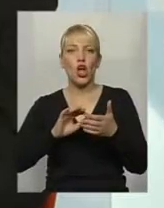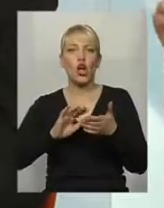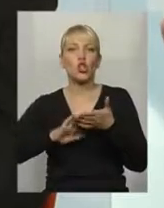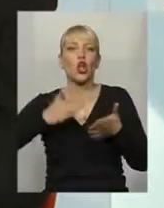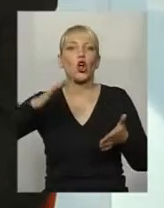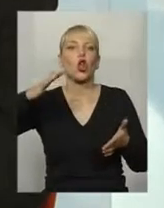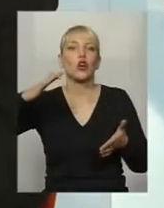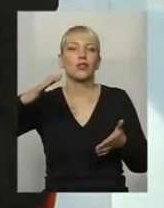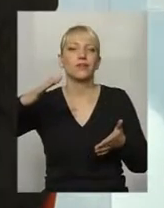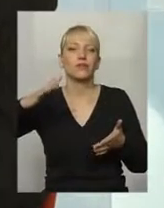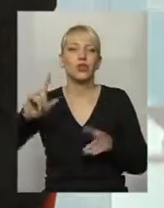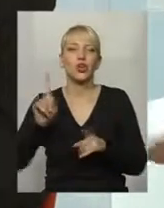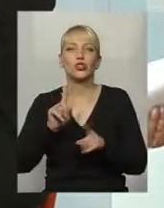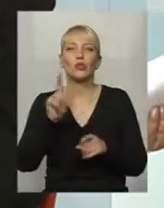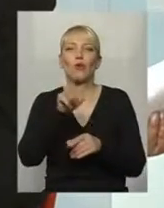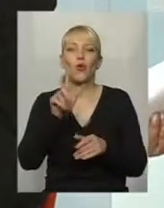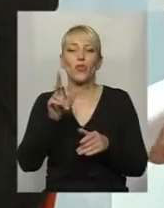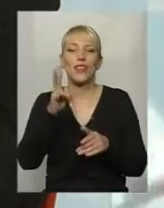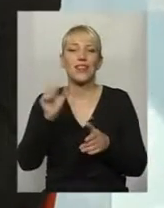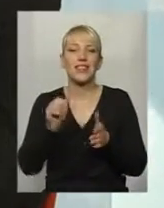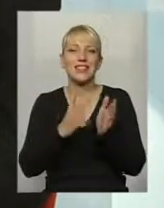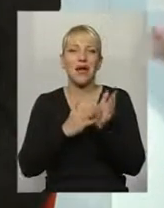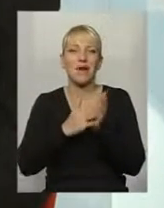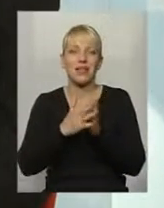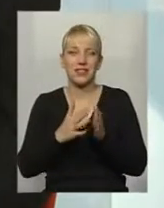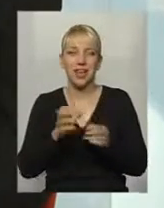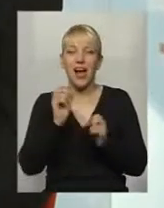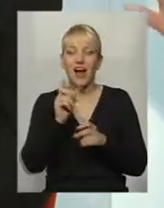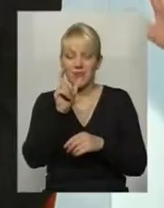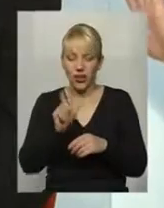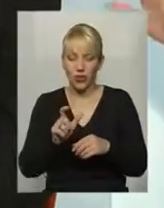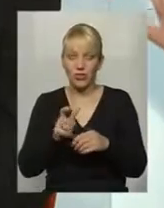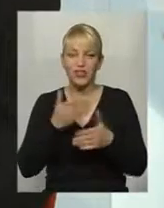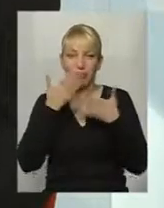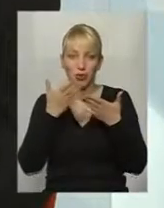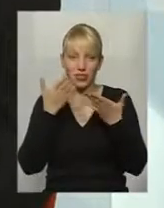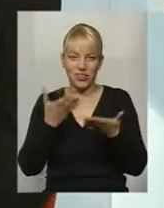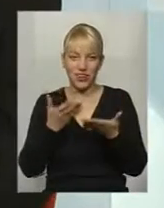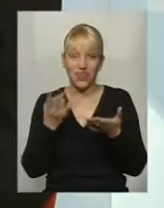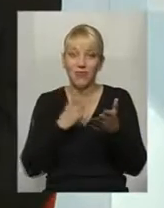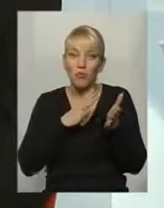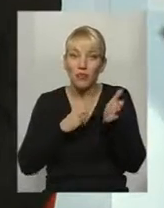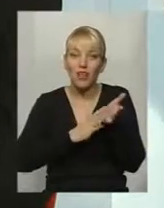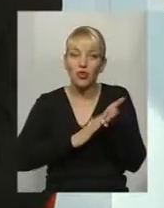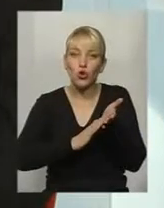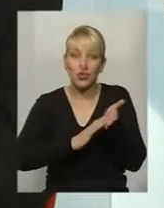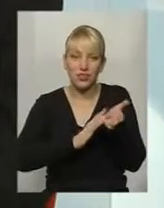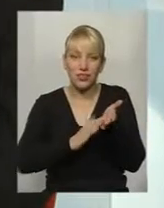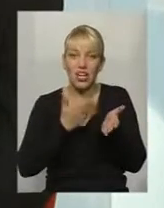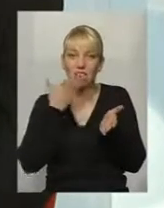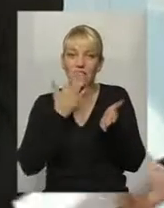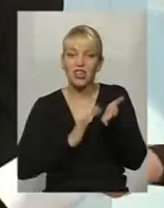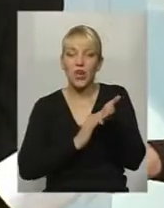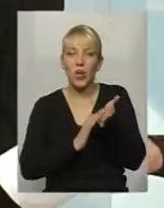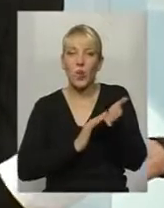їх часом не замацали. А як же людина прочитає, саме ця табличка повинна бути на дотик, читається руками.